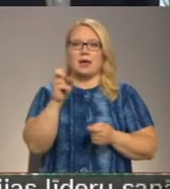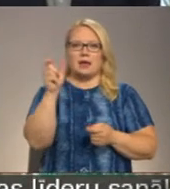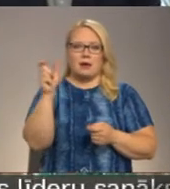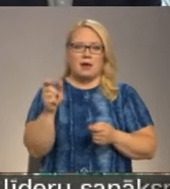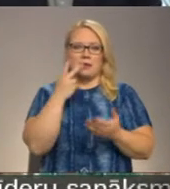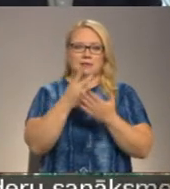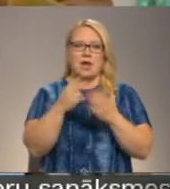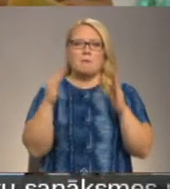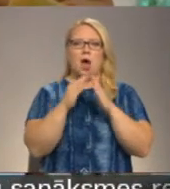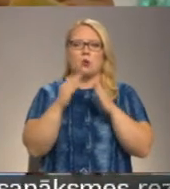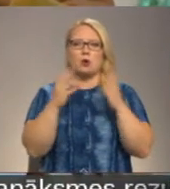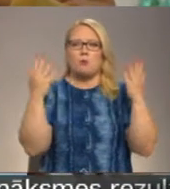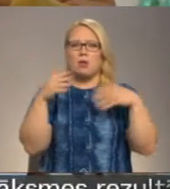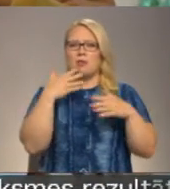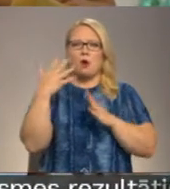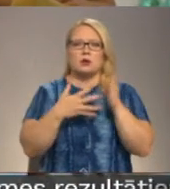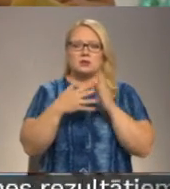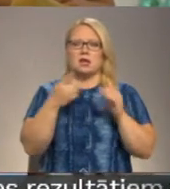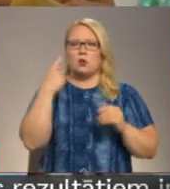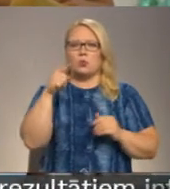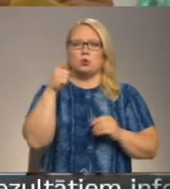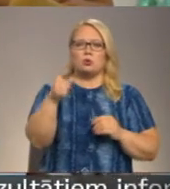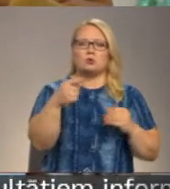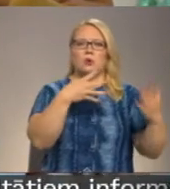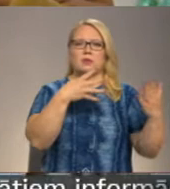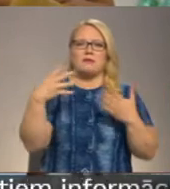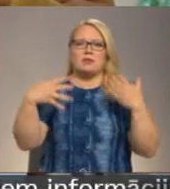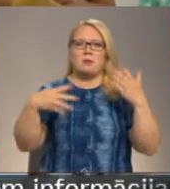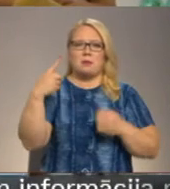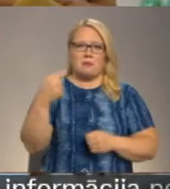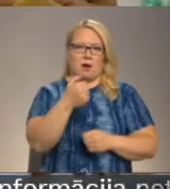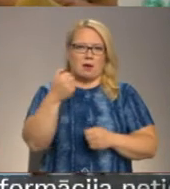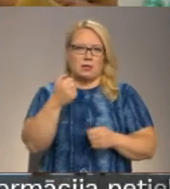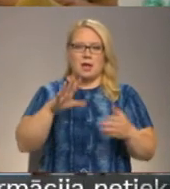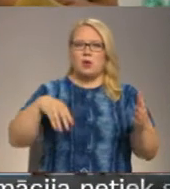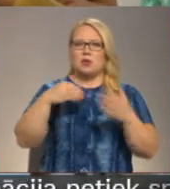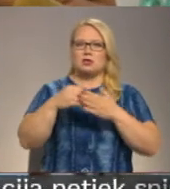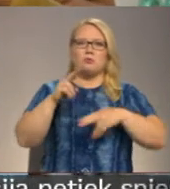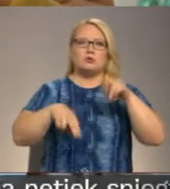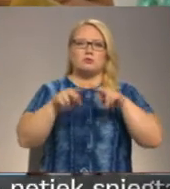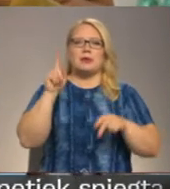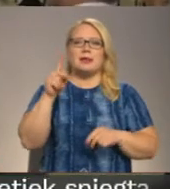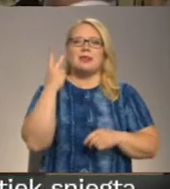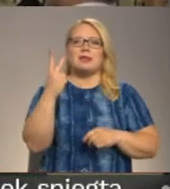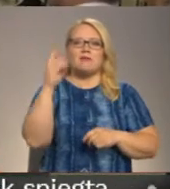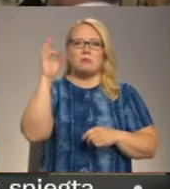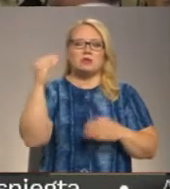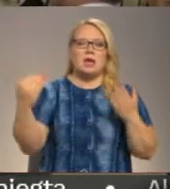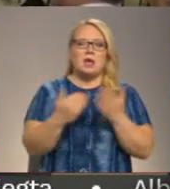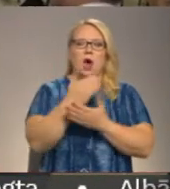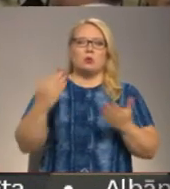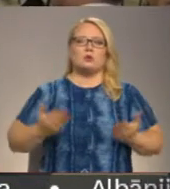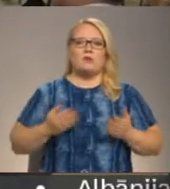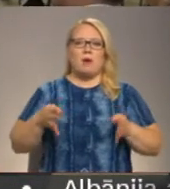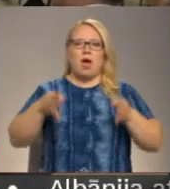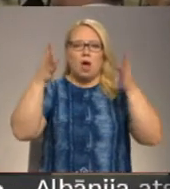mājokļa politika valstī nav risināta kopš 1991. gada, jo līdz šim uzbūvēti tikai 2% jaunu dzīvojumā